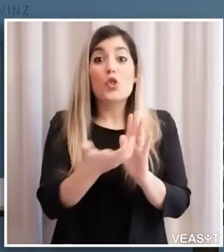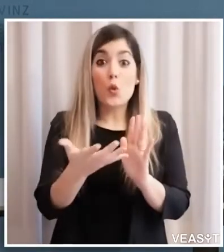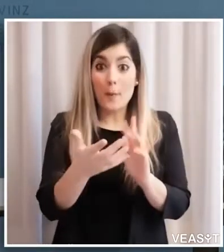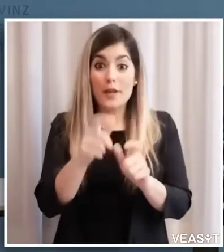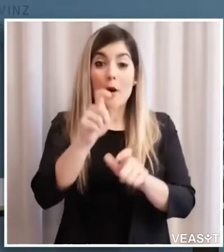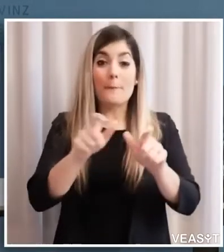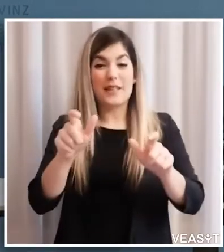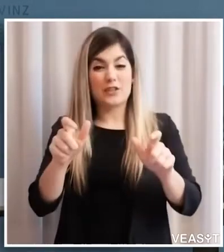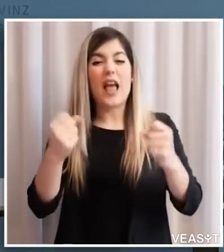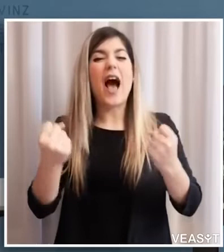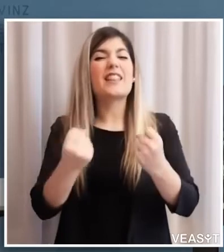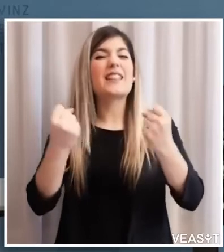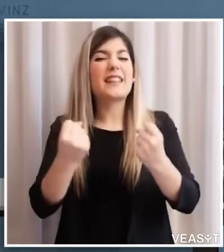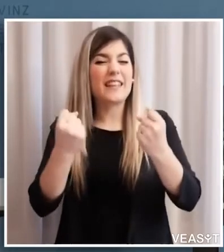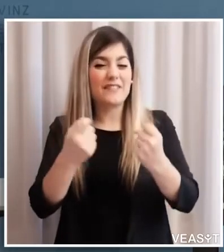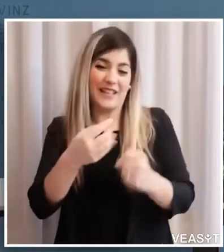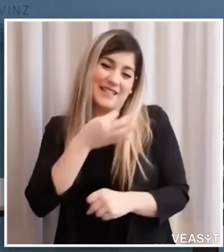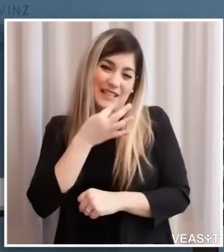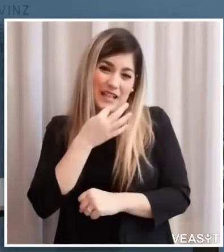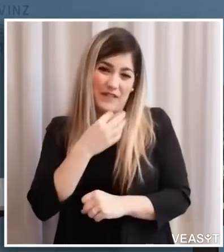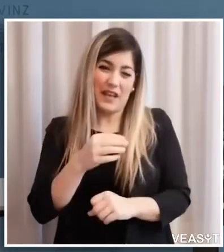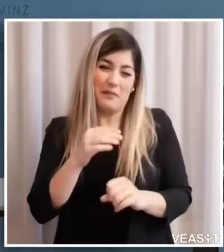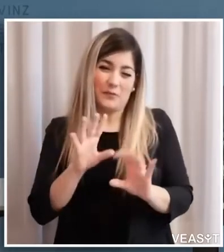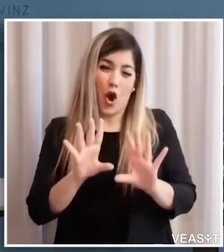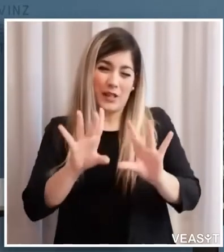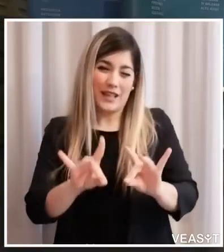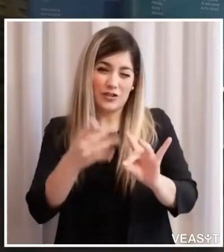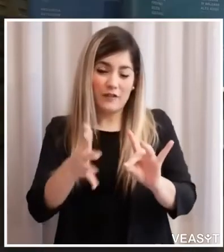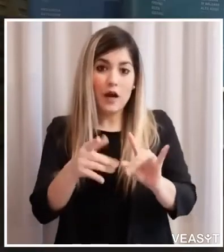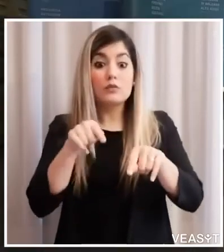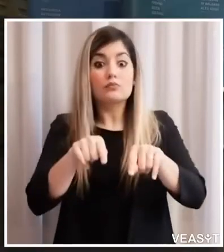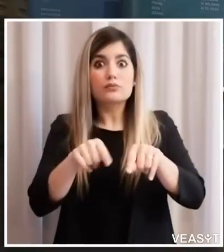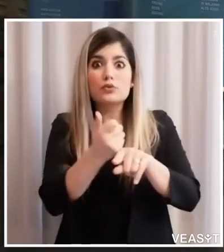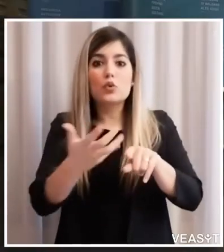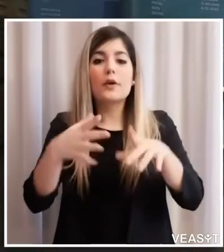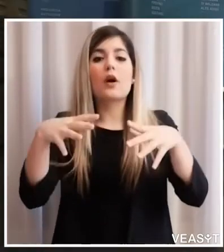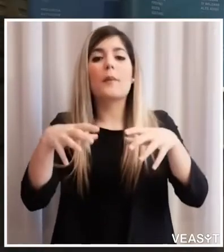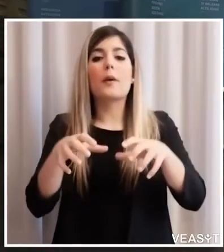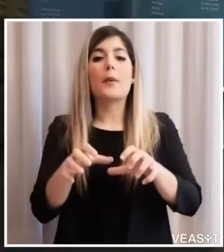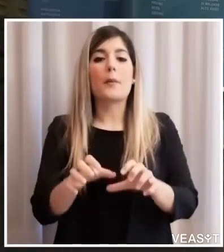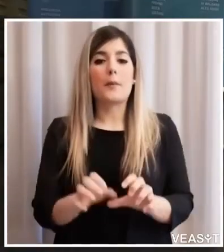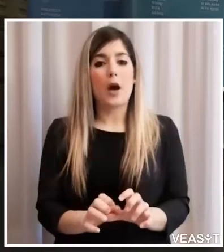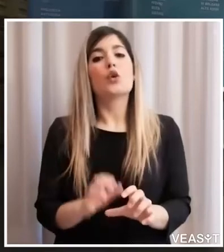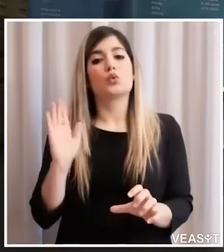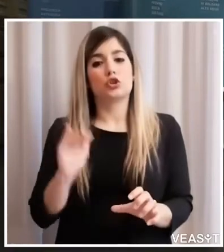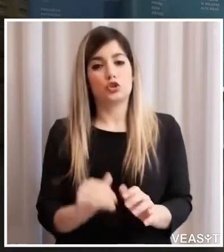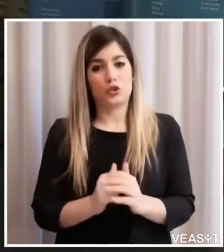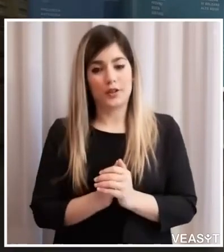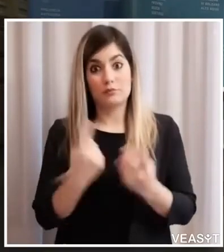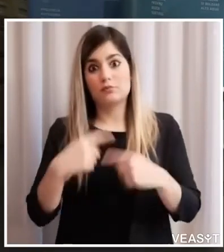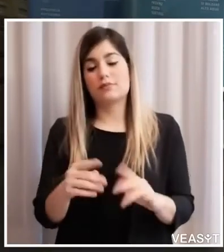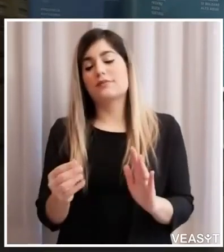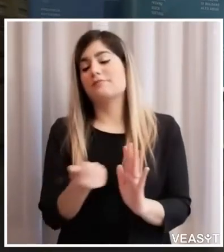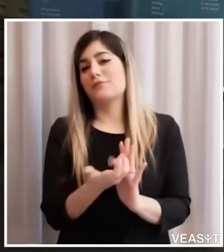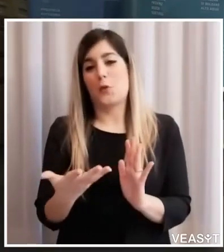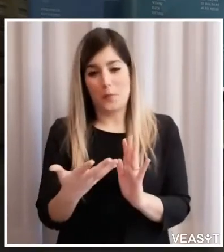attivi, casi attivi, anche questo diminuisce di giorno in giorno. Ecco, questi sono i numeri importanti.